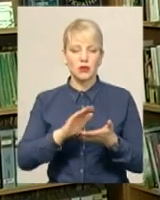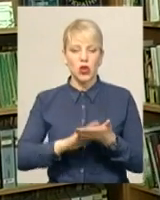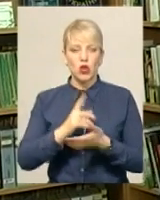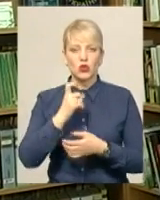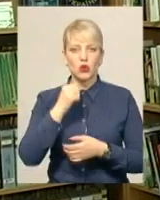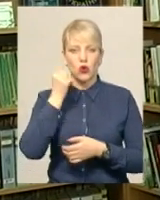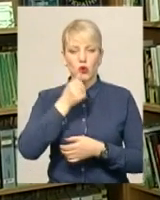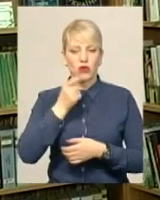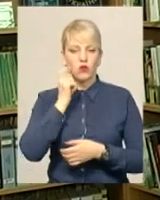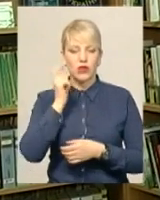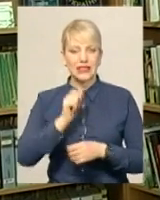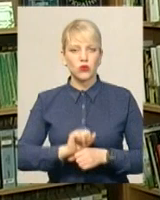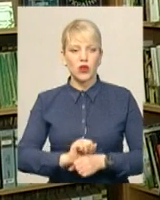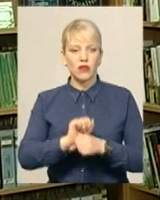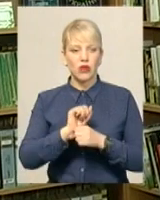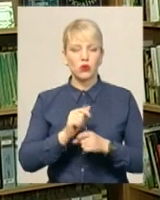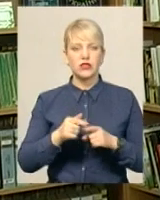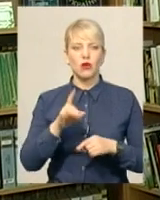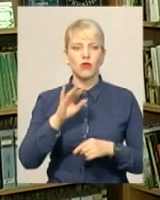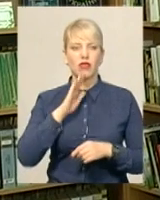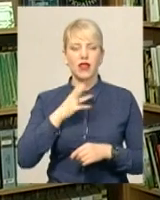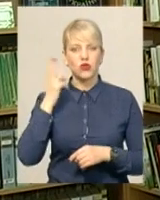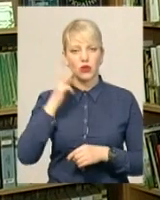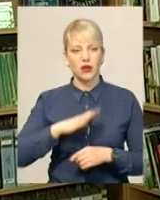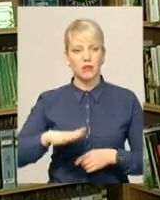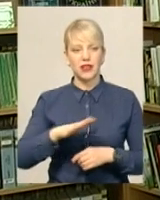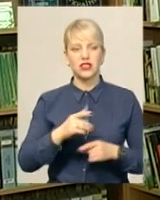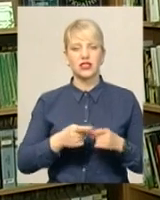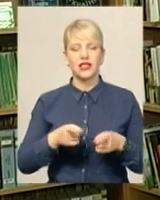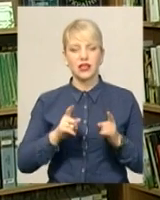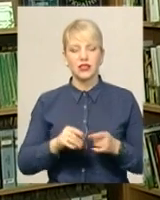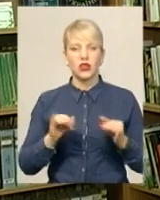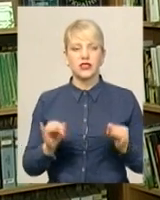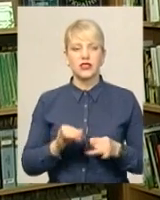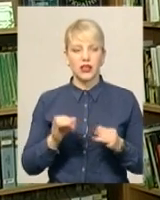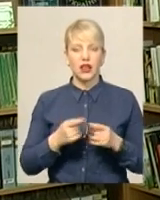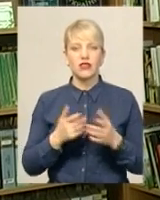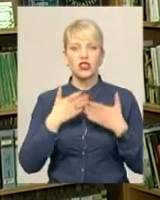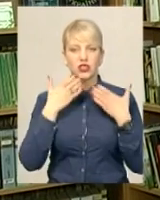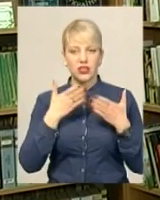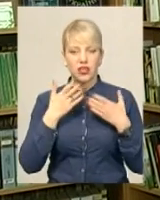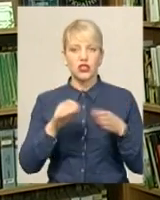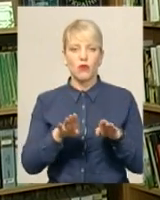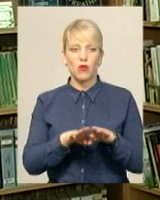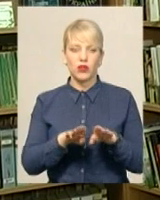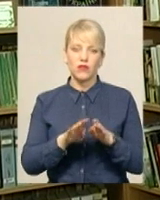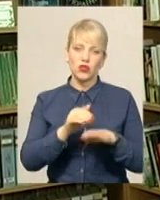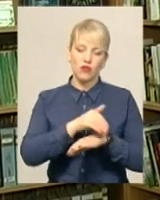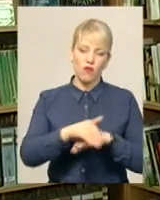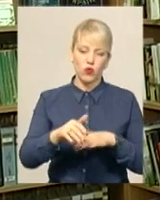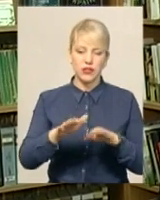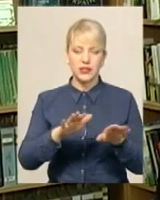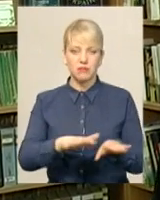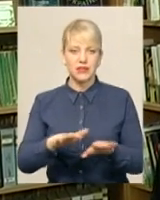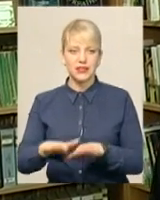Української революції. І саме про нашу Хмельниччину. Тобто це дійсно цікаво. Ти читаєш і порівнюєш вулиці, місця,